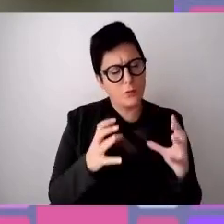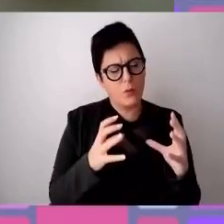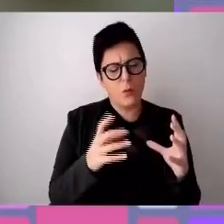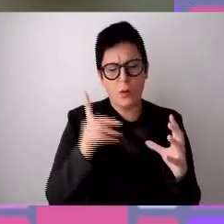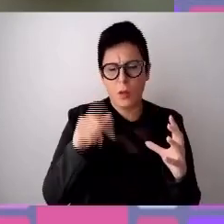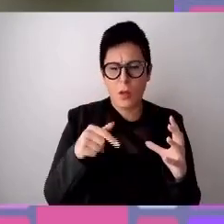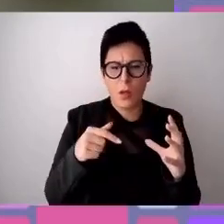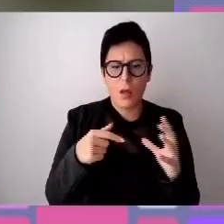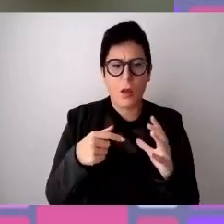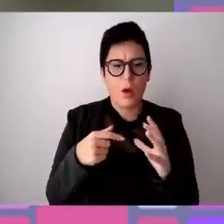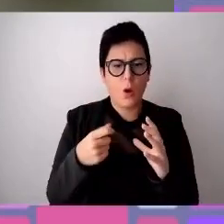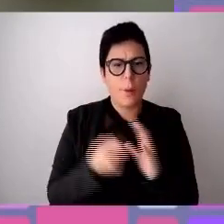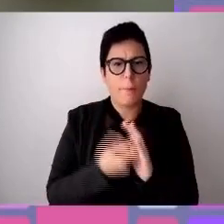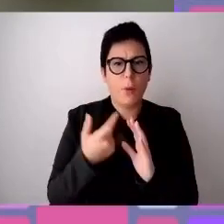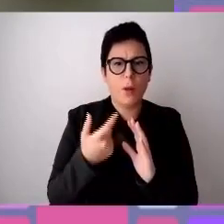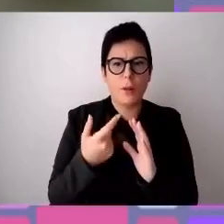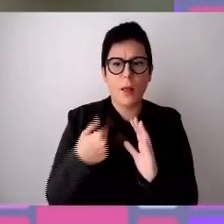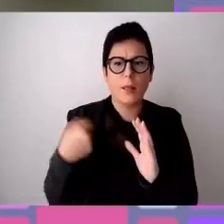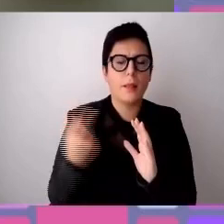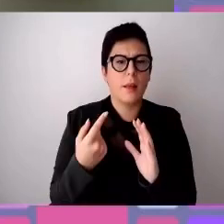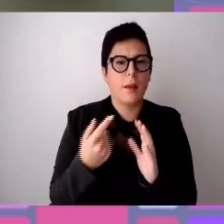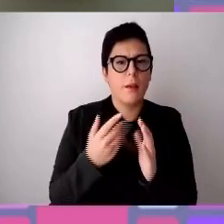talento per riuscire ad avere ancora maggiore valore.